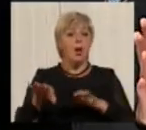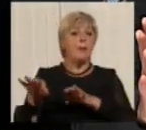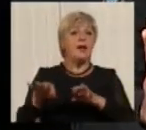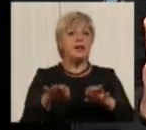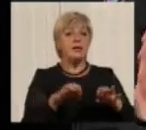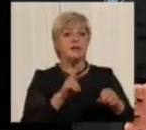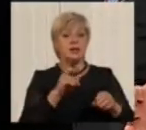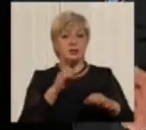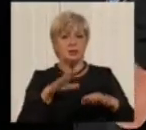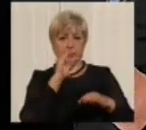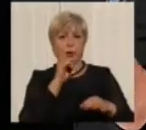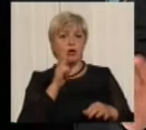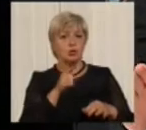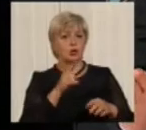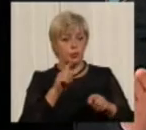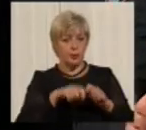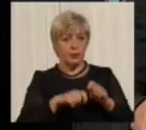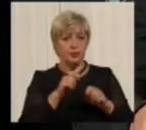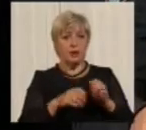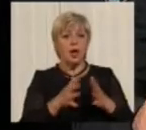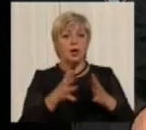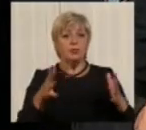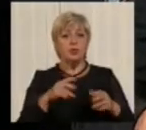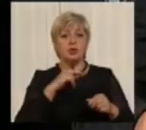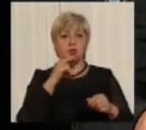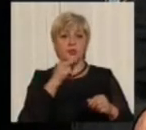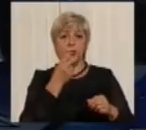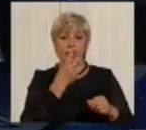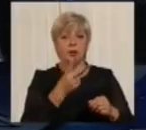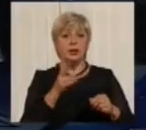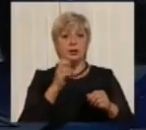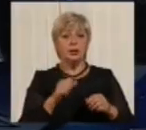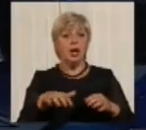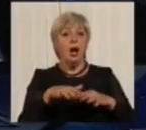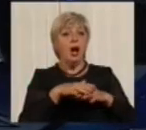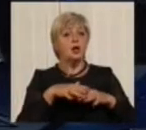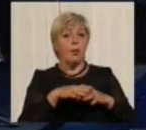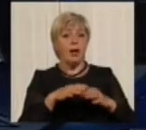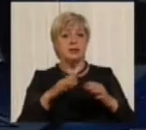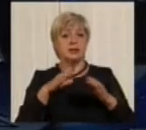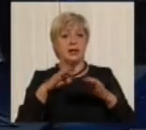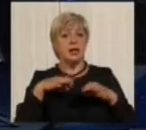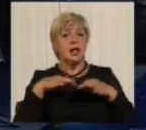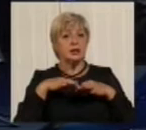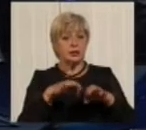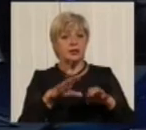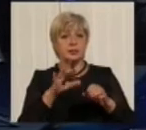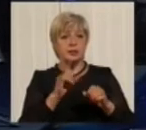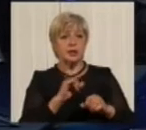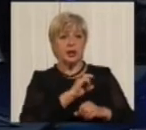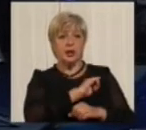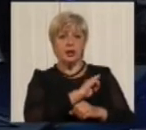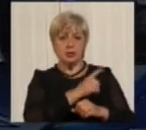більше звертаємо уваги саме на громадський транспорт і туди залучаємо більше сил.